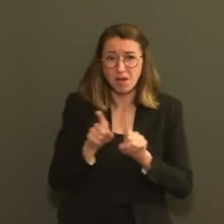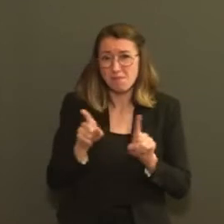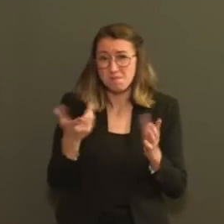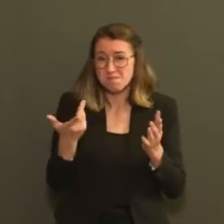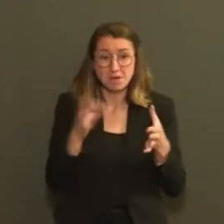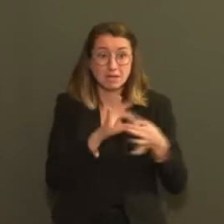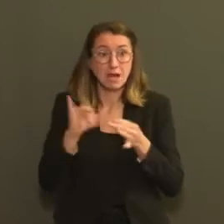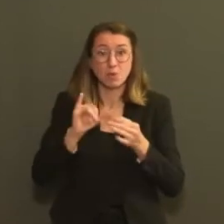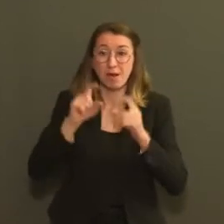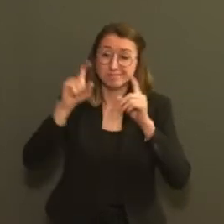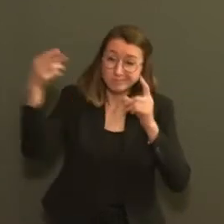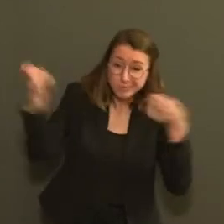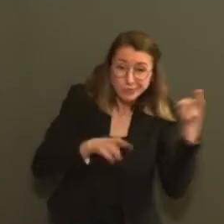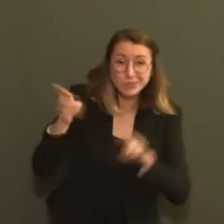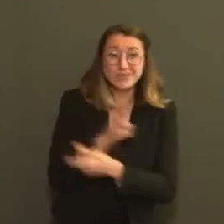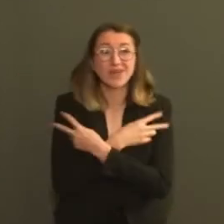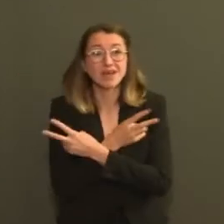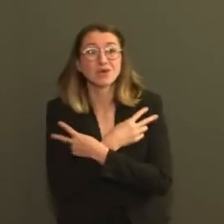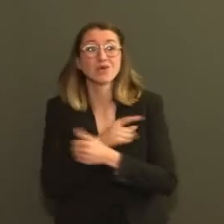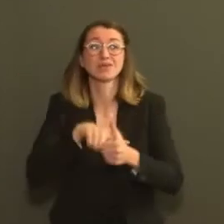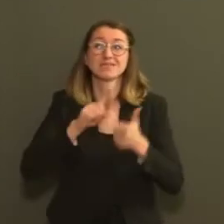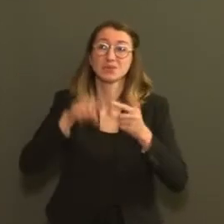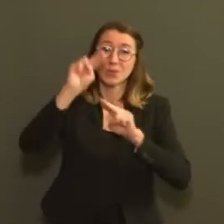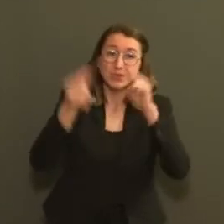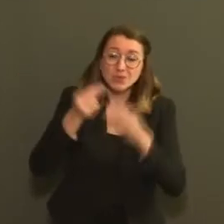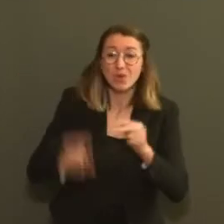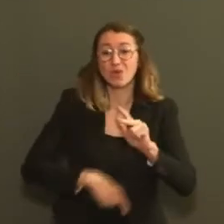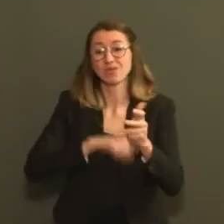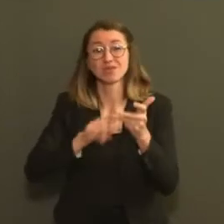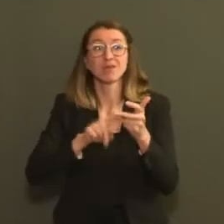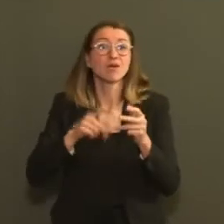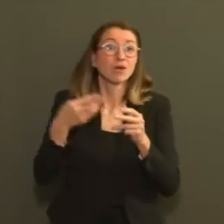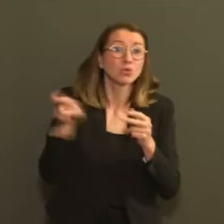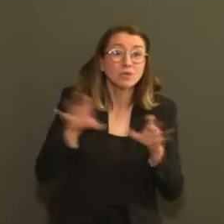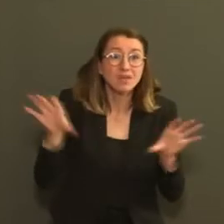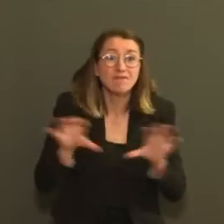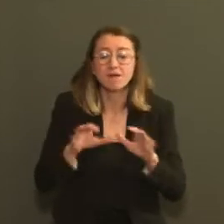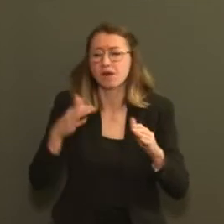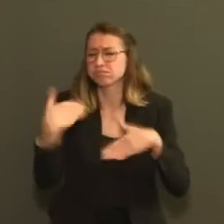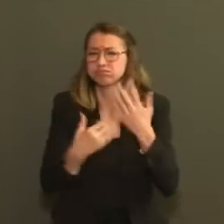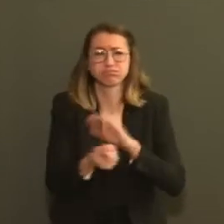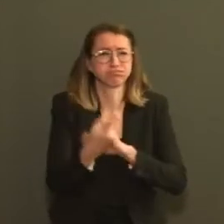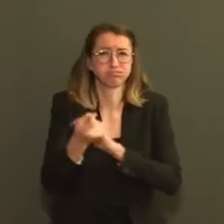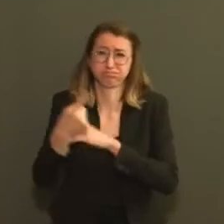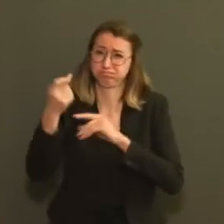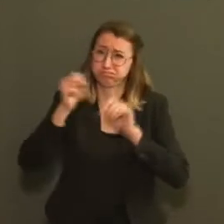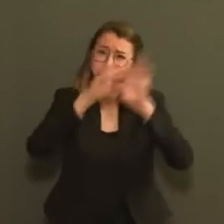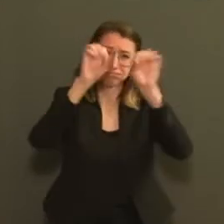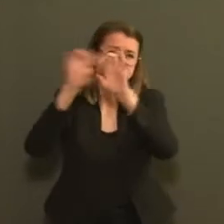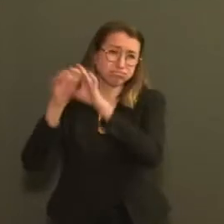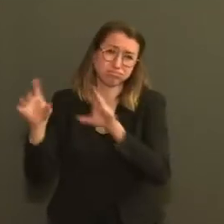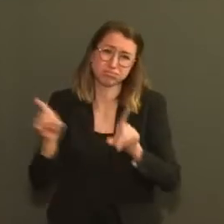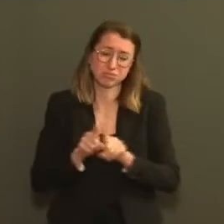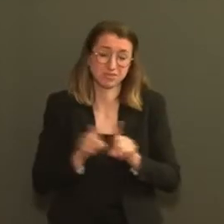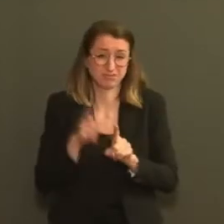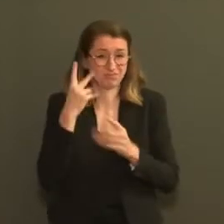climat plus frais par de nombreux virologues et infectiologues. On doit le prendre au sérieux, c'est le moins qu'on puisse dire. Ce